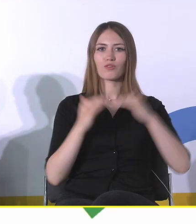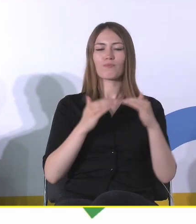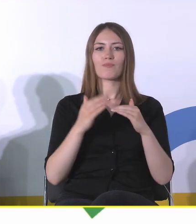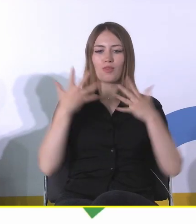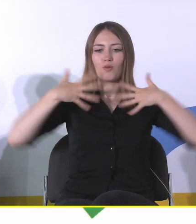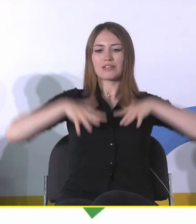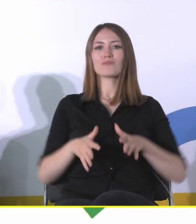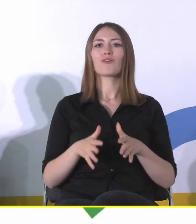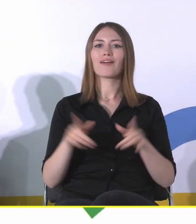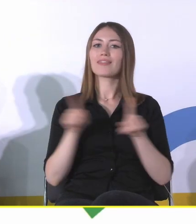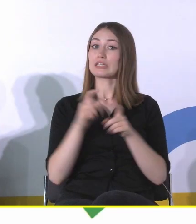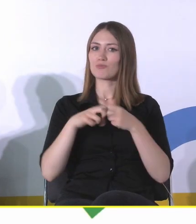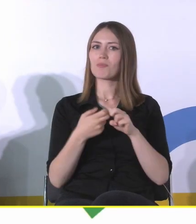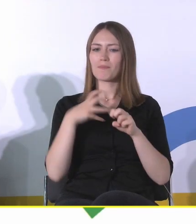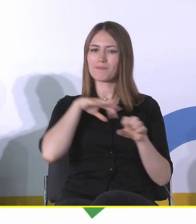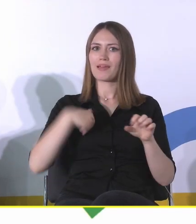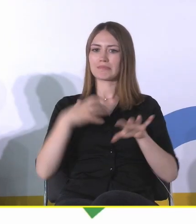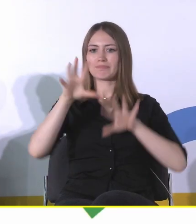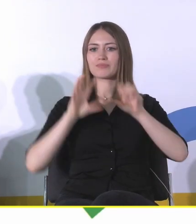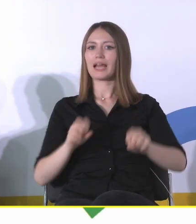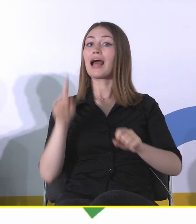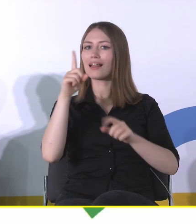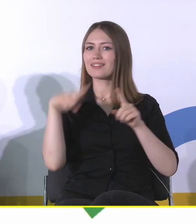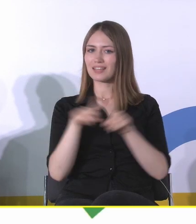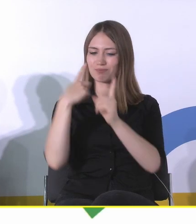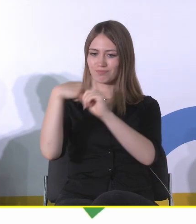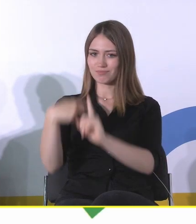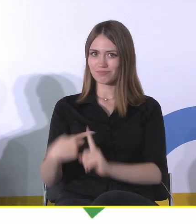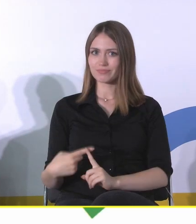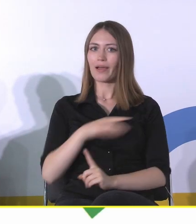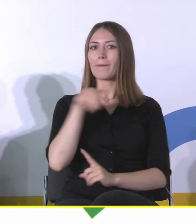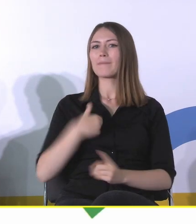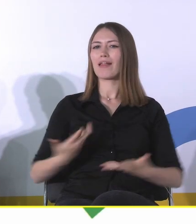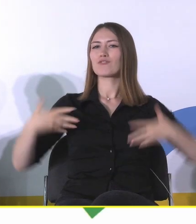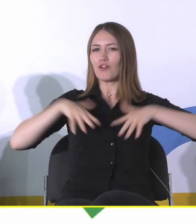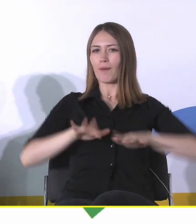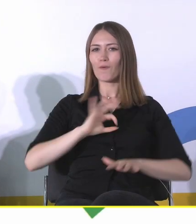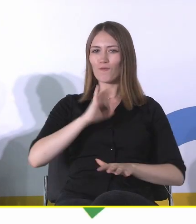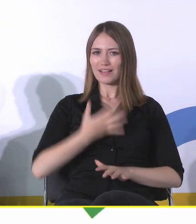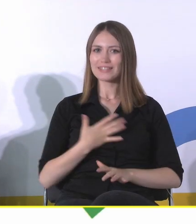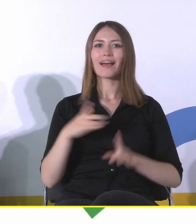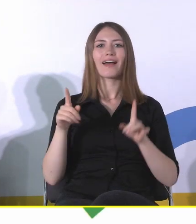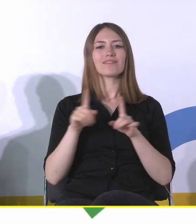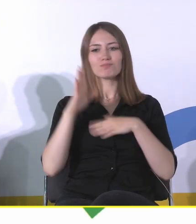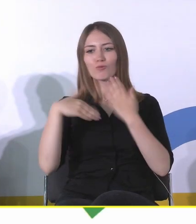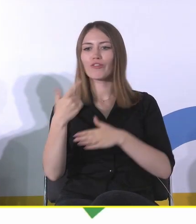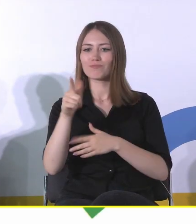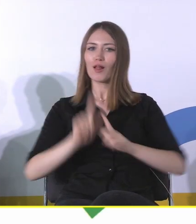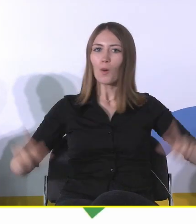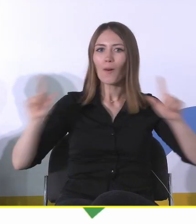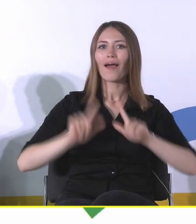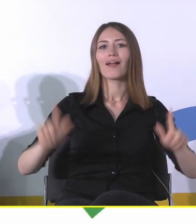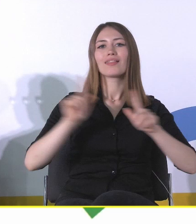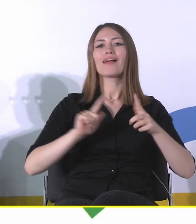faktu, ale też pewną szansą, prawda, że mamy tą tożsamość taką bardzo swoją, indywidualną, potem lokalną, a czasami przeplata się to z